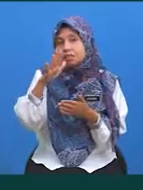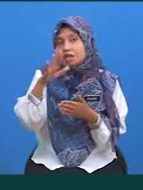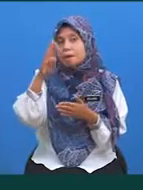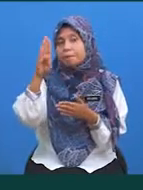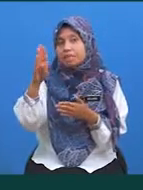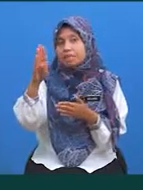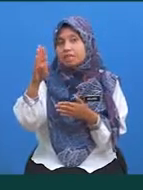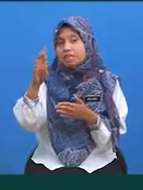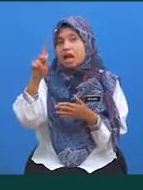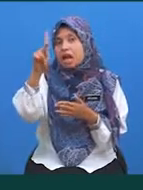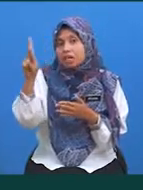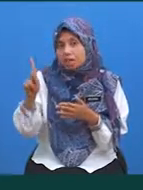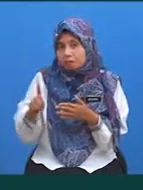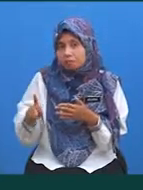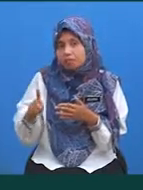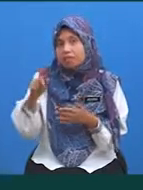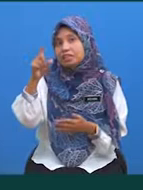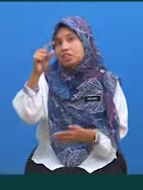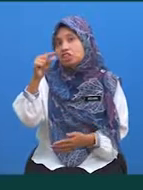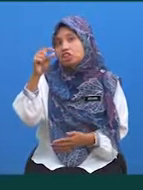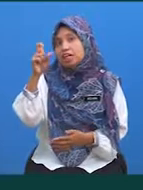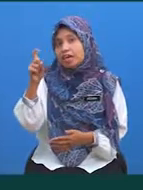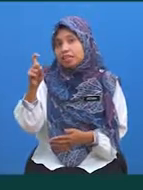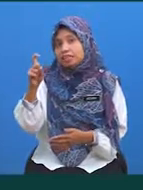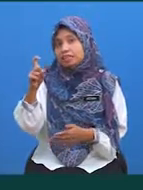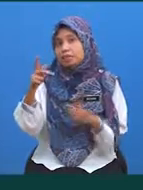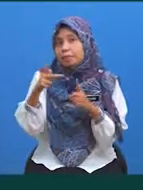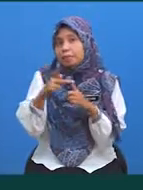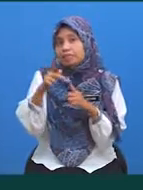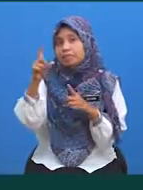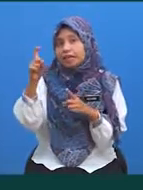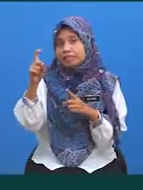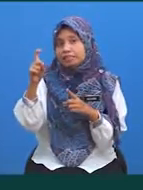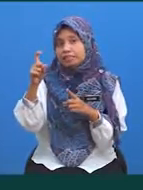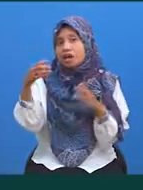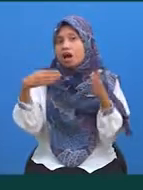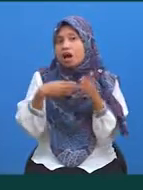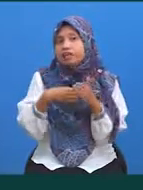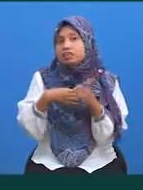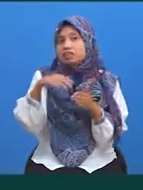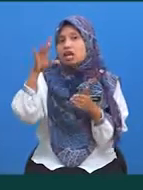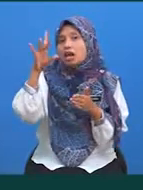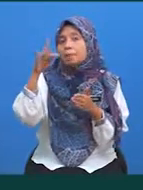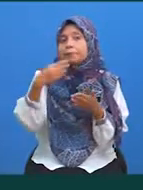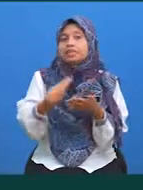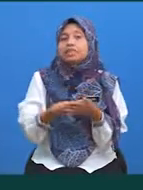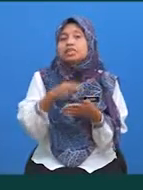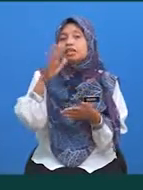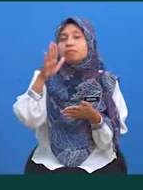kamiran GX terhadap X bagi hat 8 hingga 5